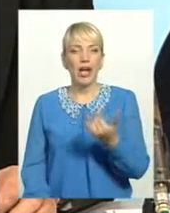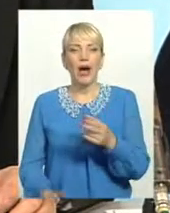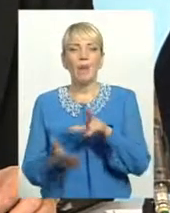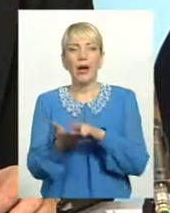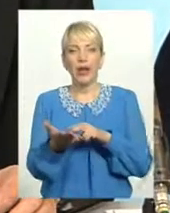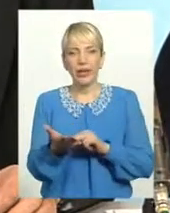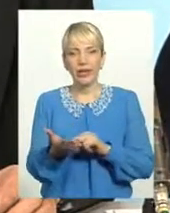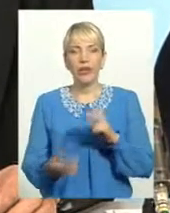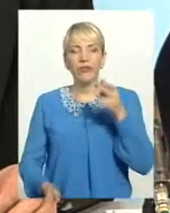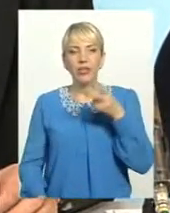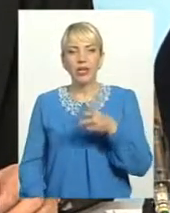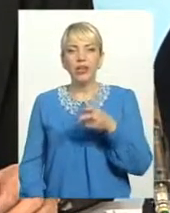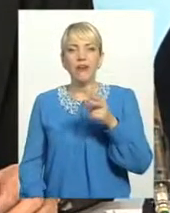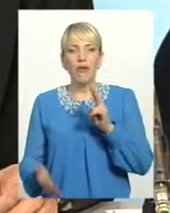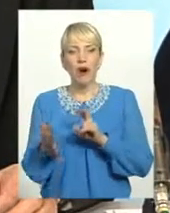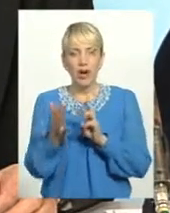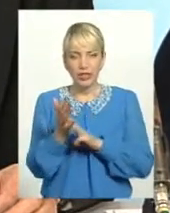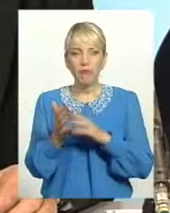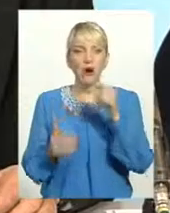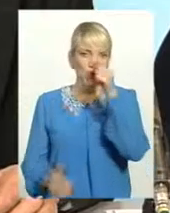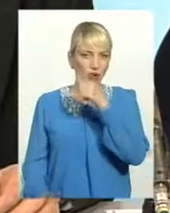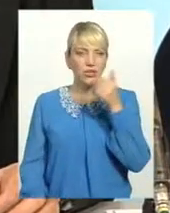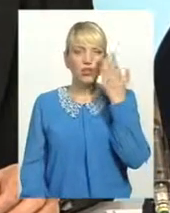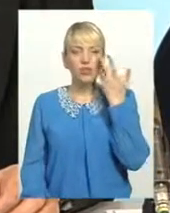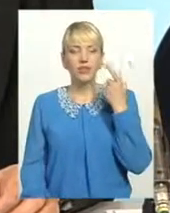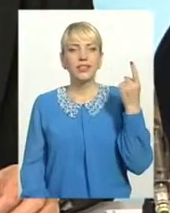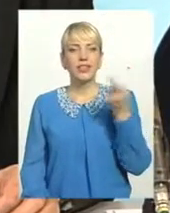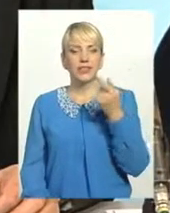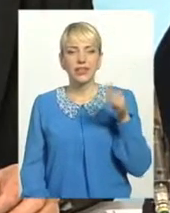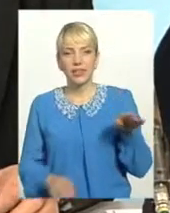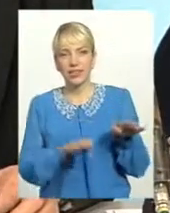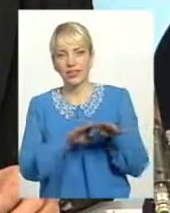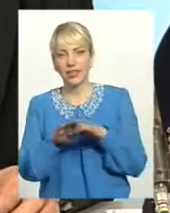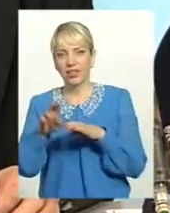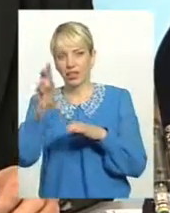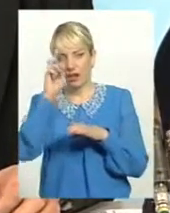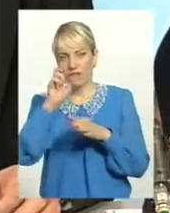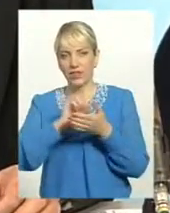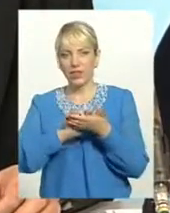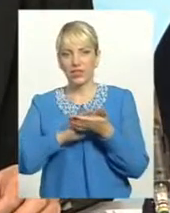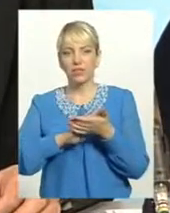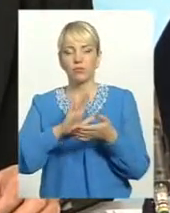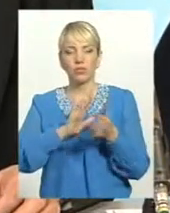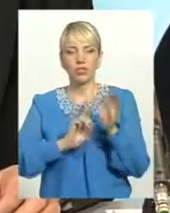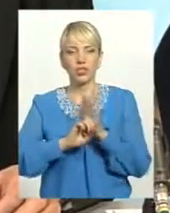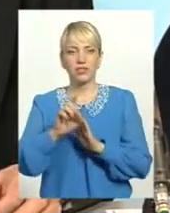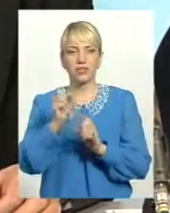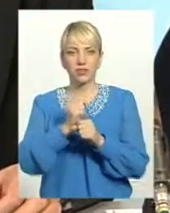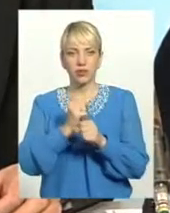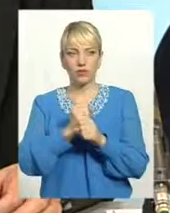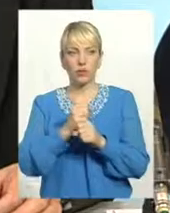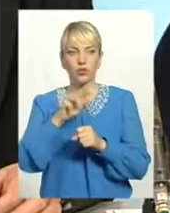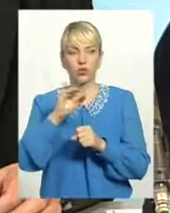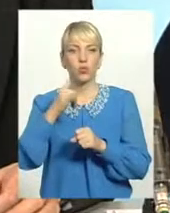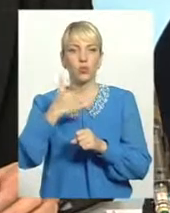році, коли єдиний державний реєстр тільки починав функціонування, почалися перші звіти, то у нас у